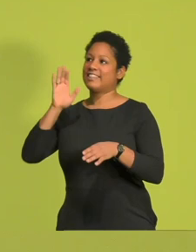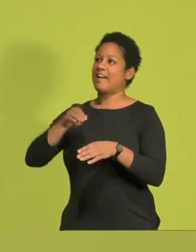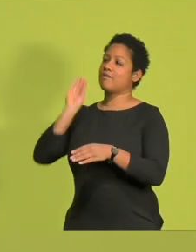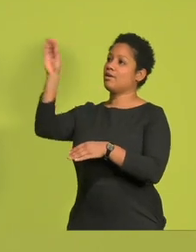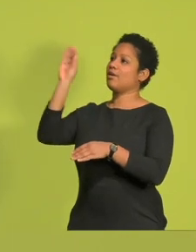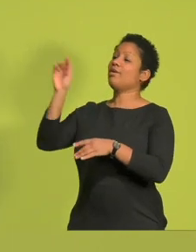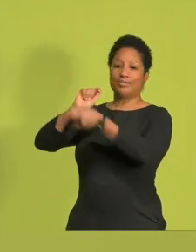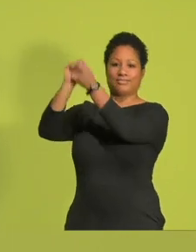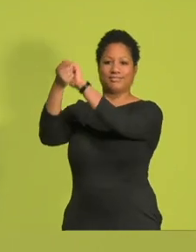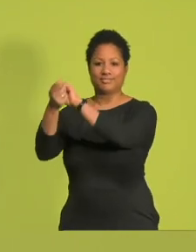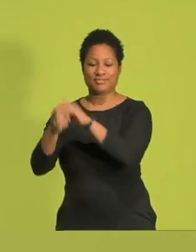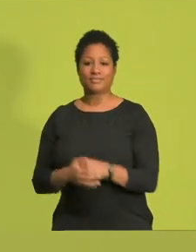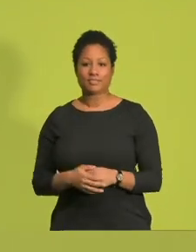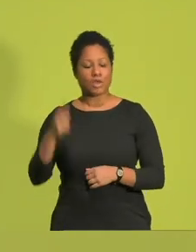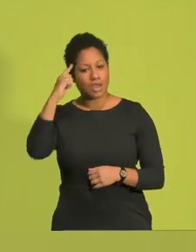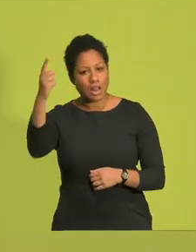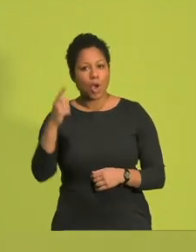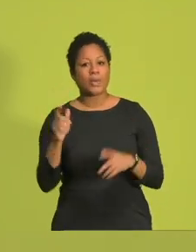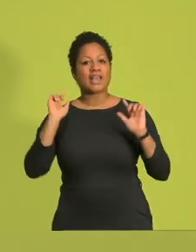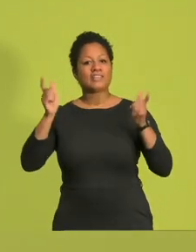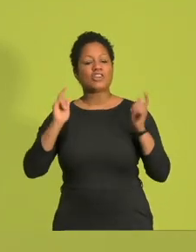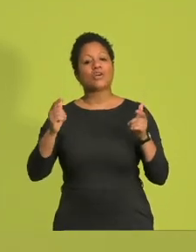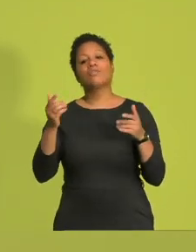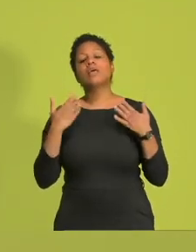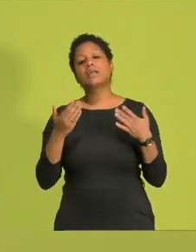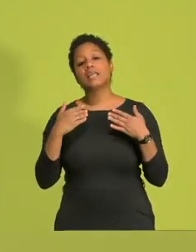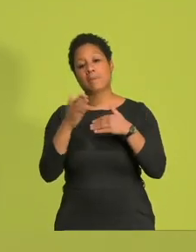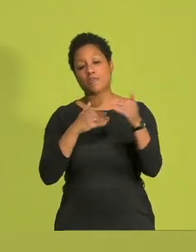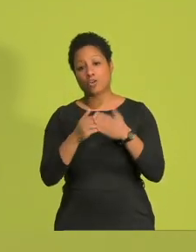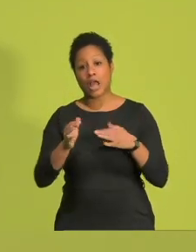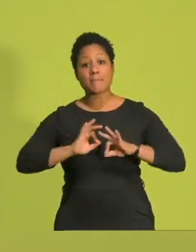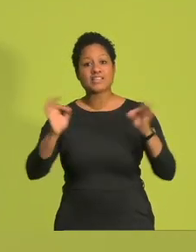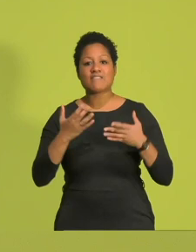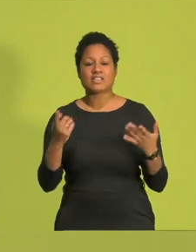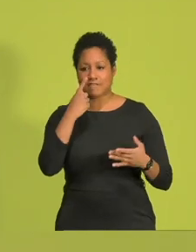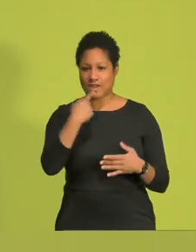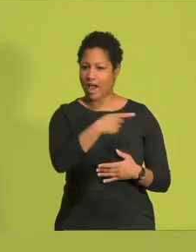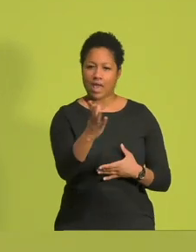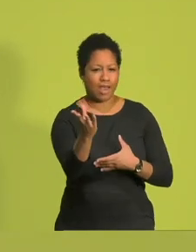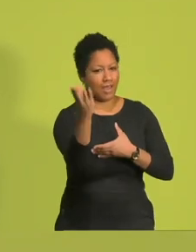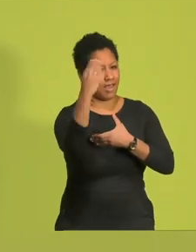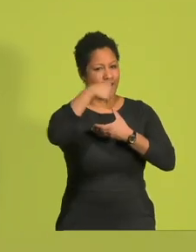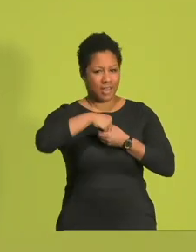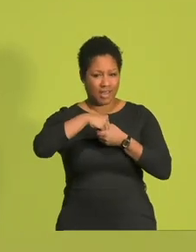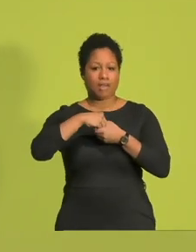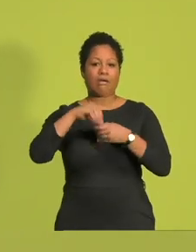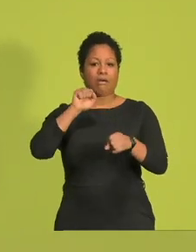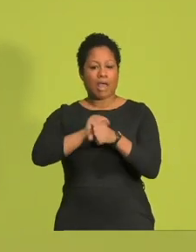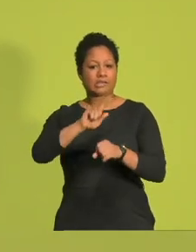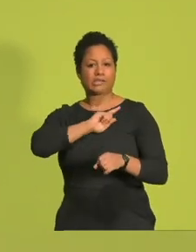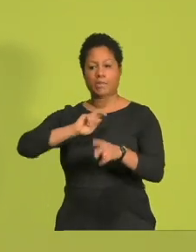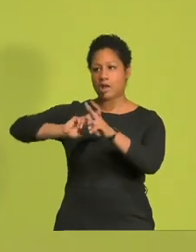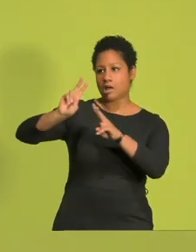Aufbruch hin zu einer klimaneutralen Gesellschaft besser gelingt, wenn alle daran teilhaben und ihn mitgestalten können.